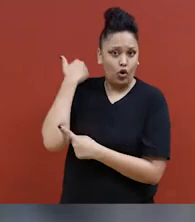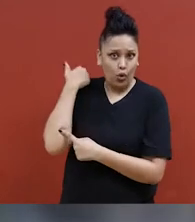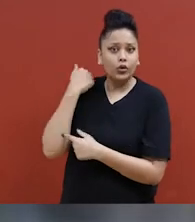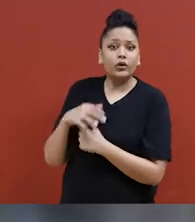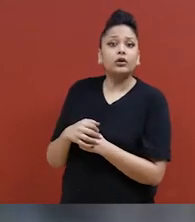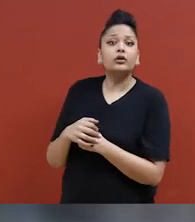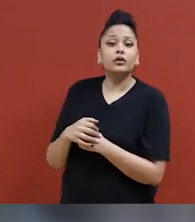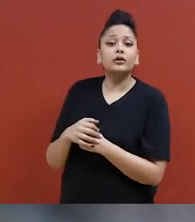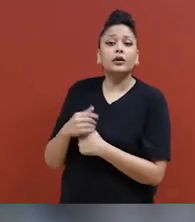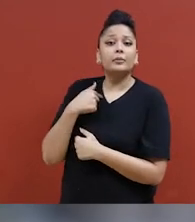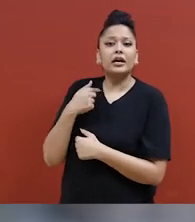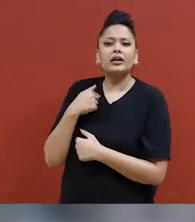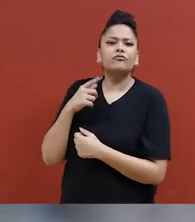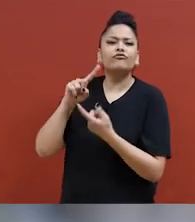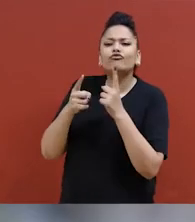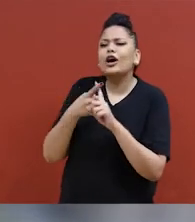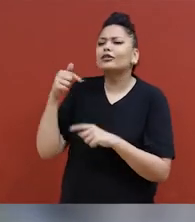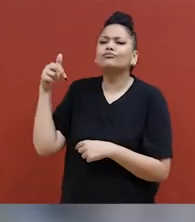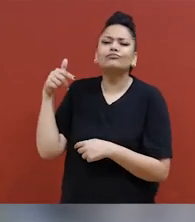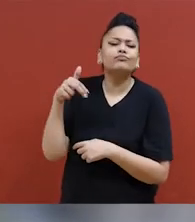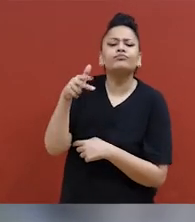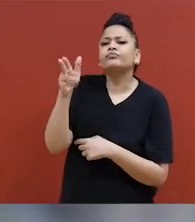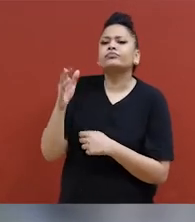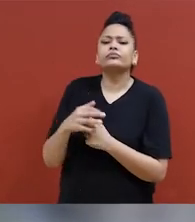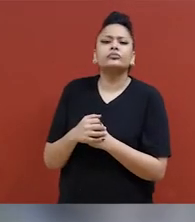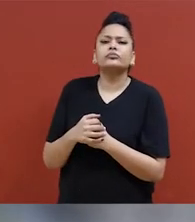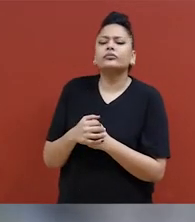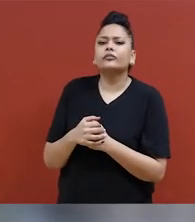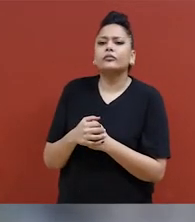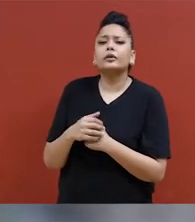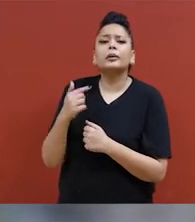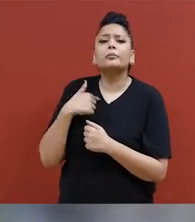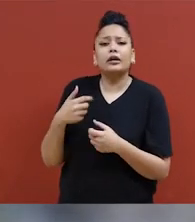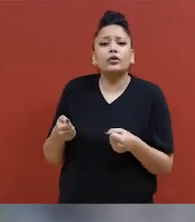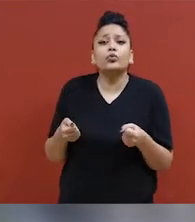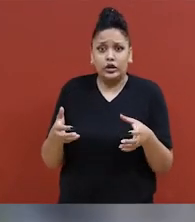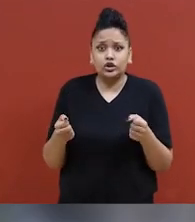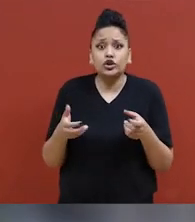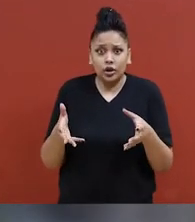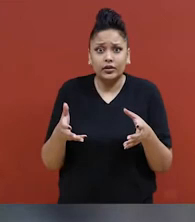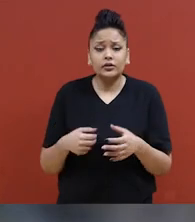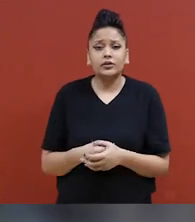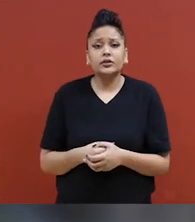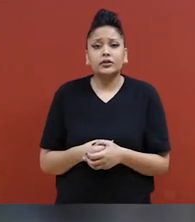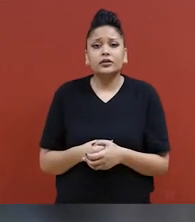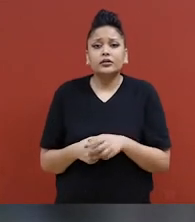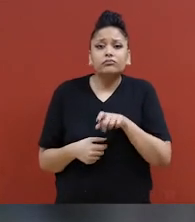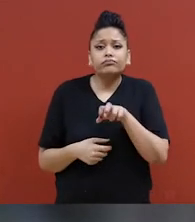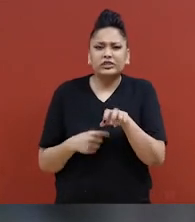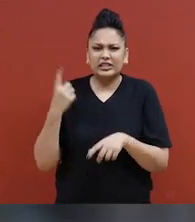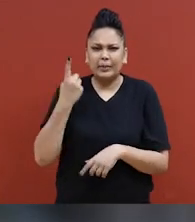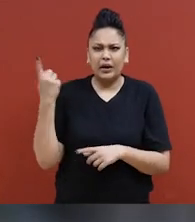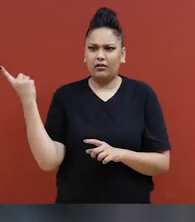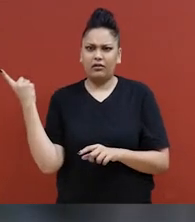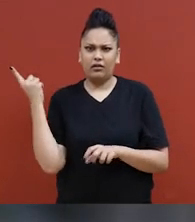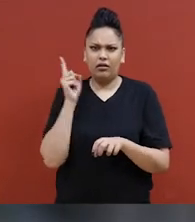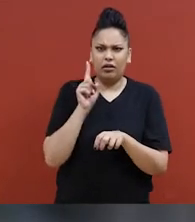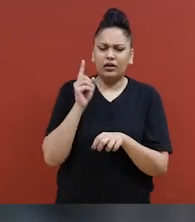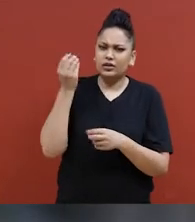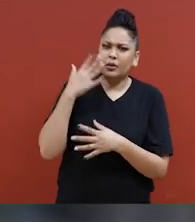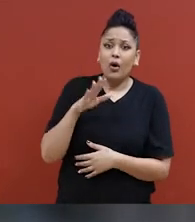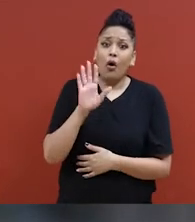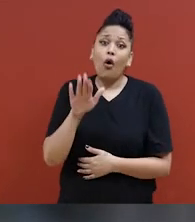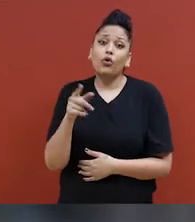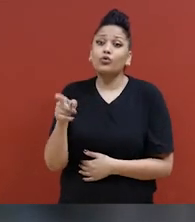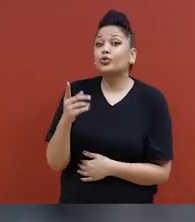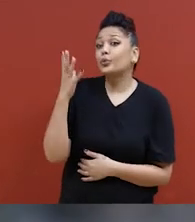physiquement hâte et quelqu'un est venu vers moi et m'a fait un compliment. Il a dit que j'étais vraiment jolie pour